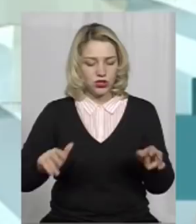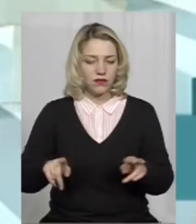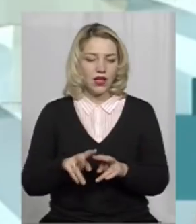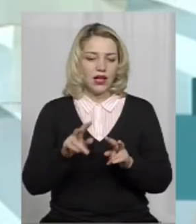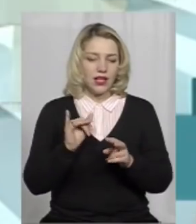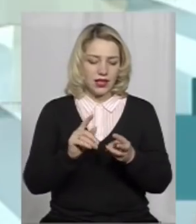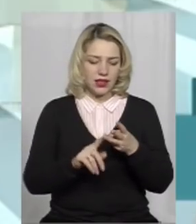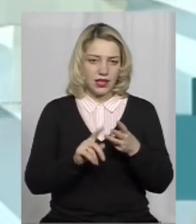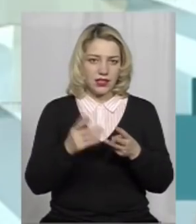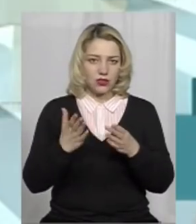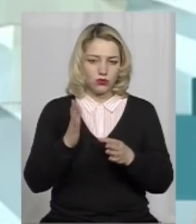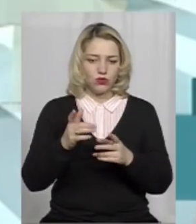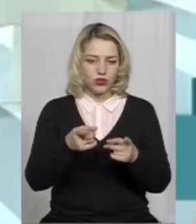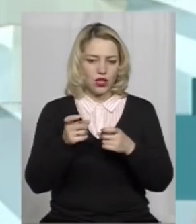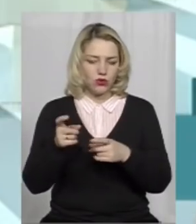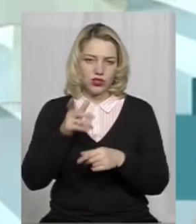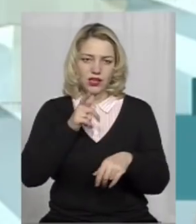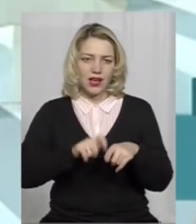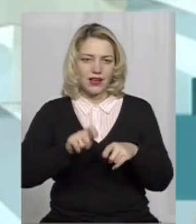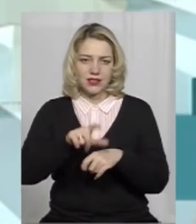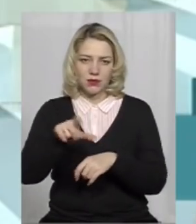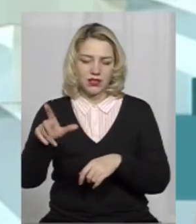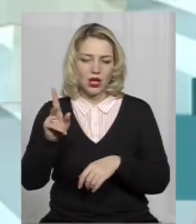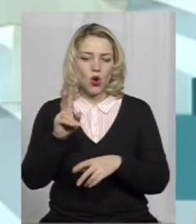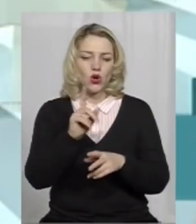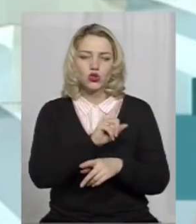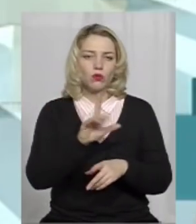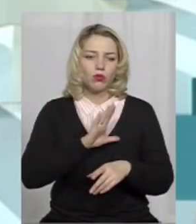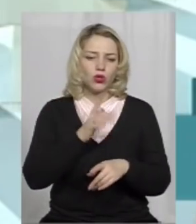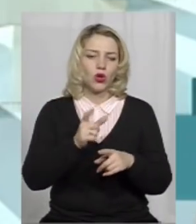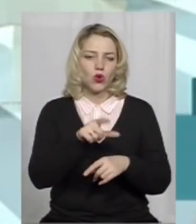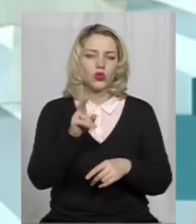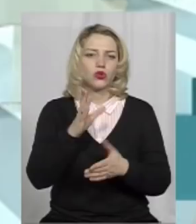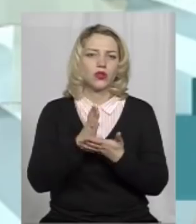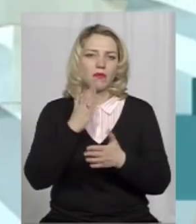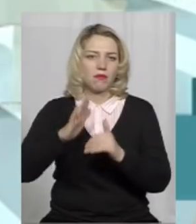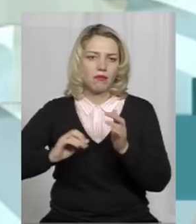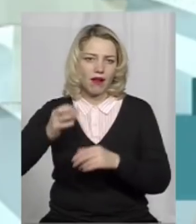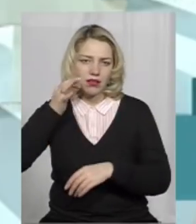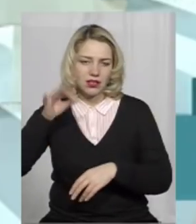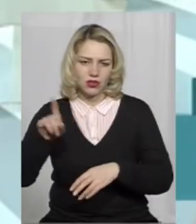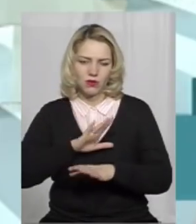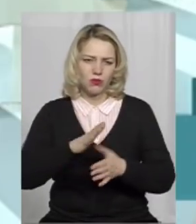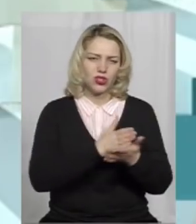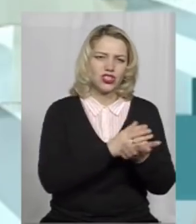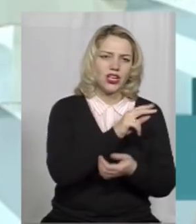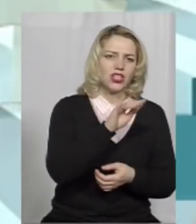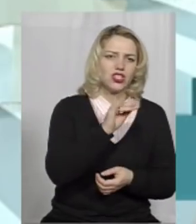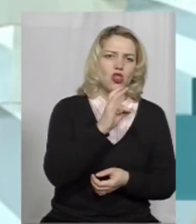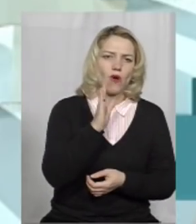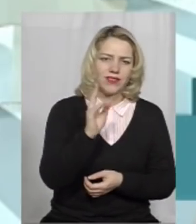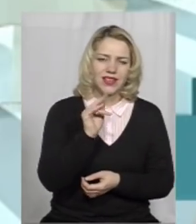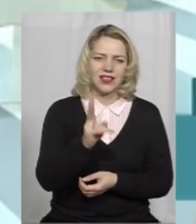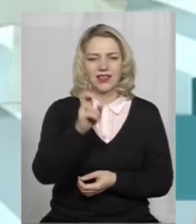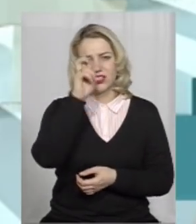третє, якщо будуть залучені експерти, щоб це були люди, які мають певну практику, щоб це не були чиновники, державні службовці.